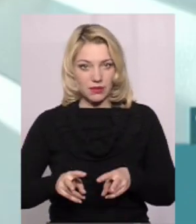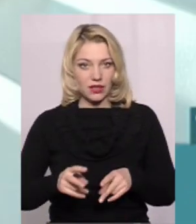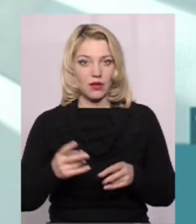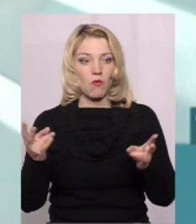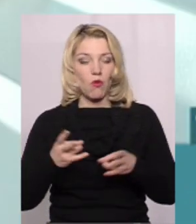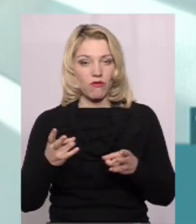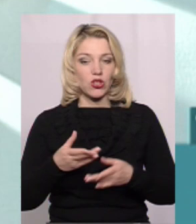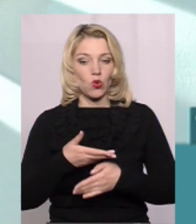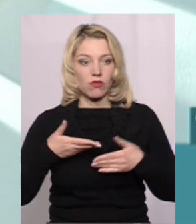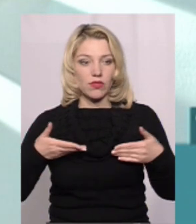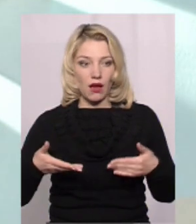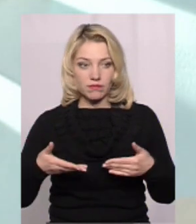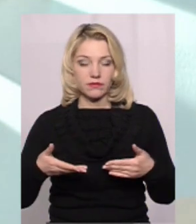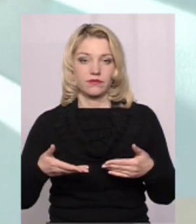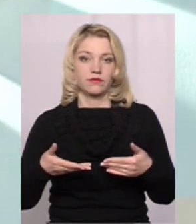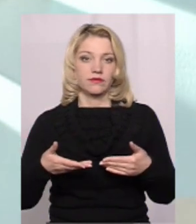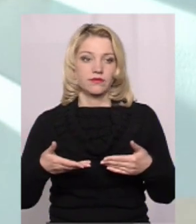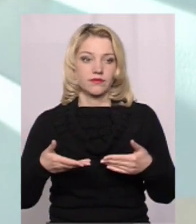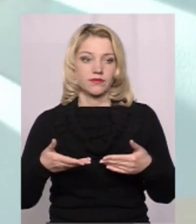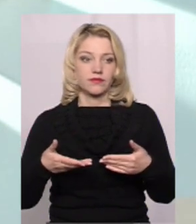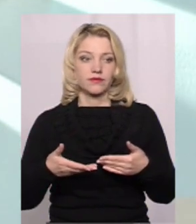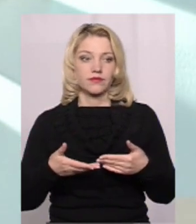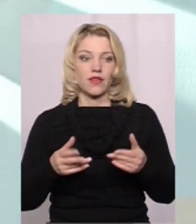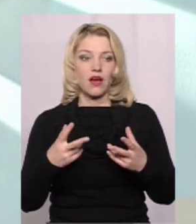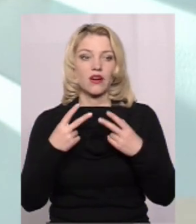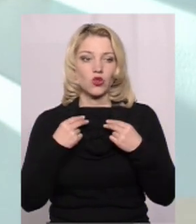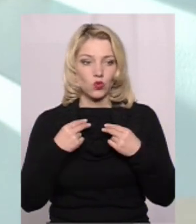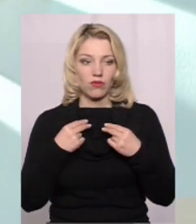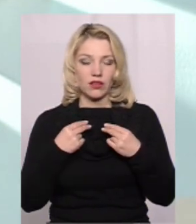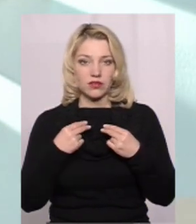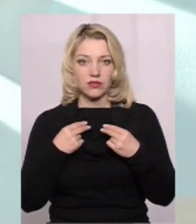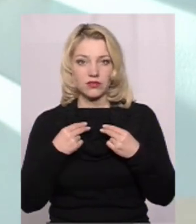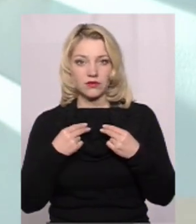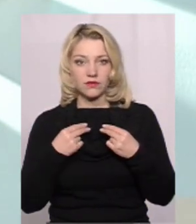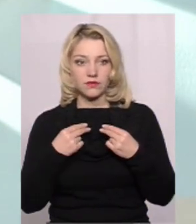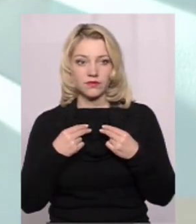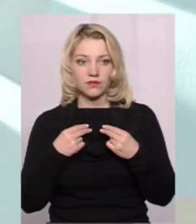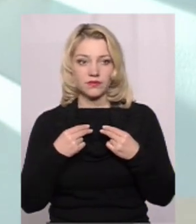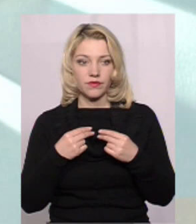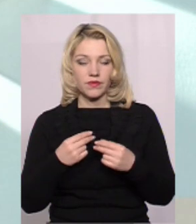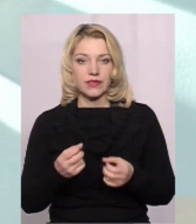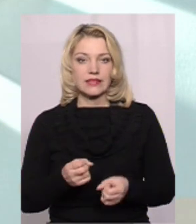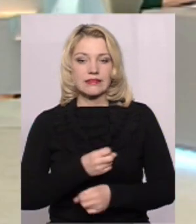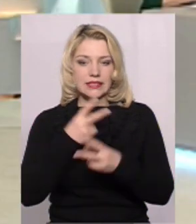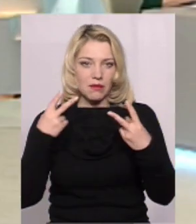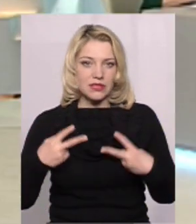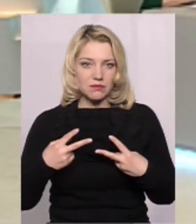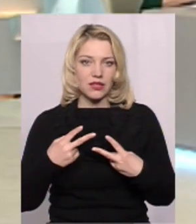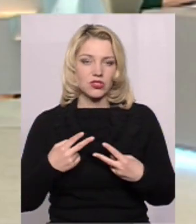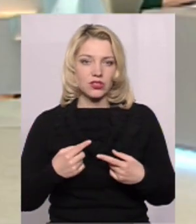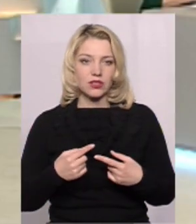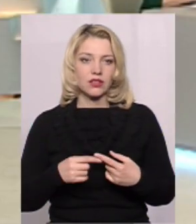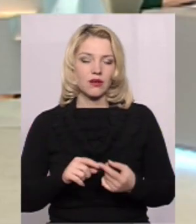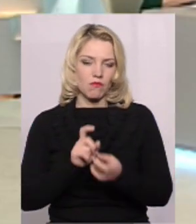повинно нам якимось чином гарантувати Чи забезпечити іменно